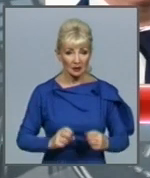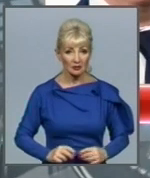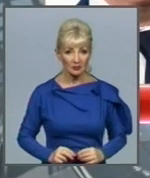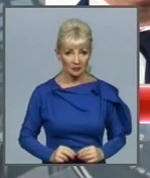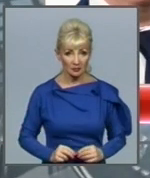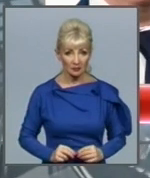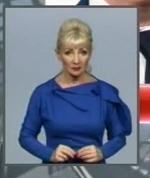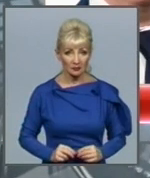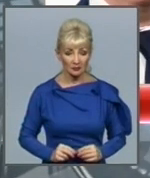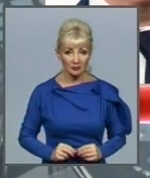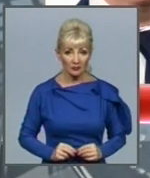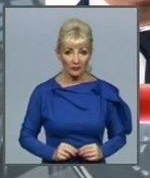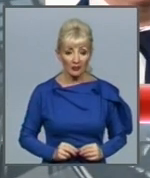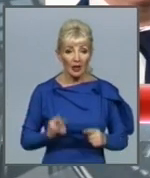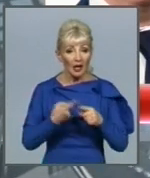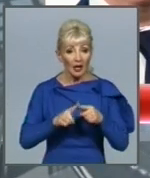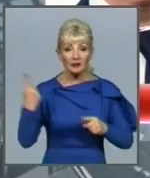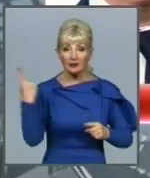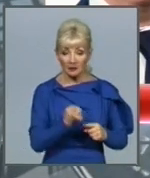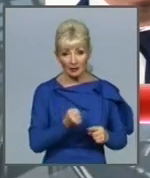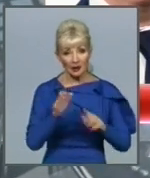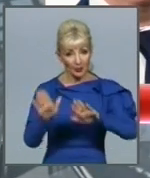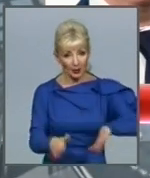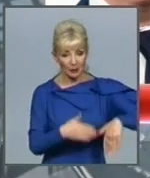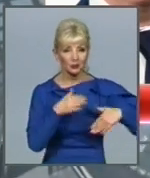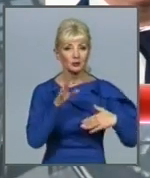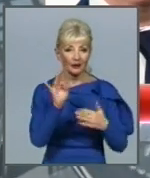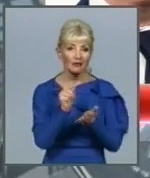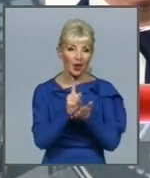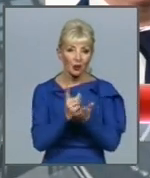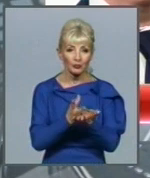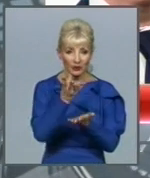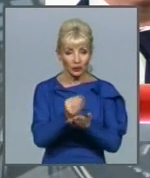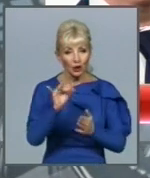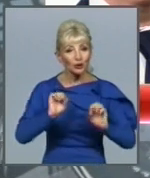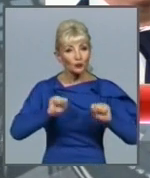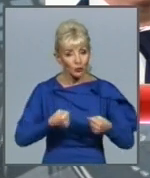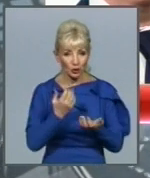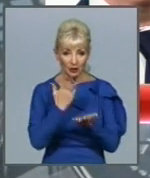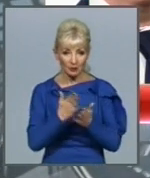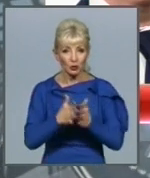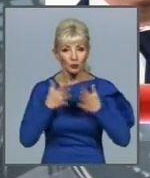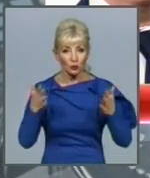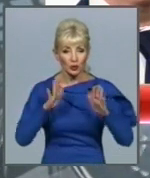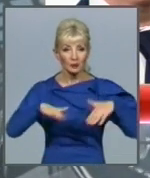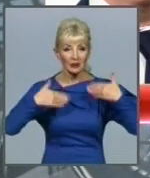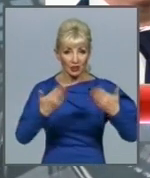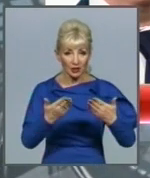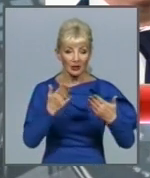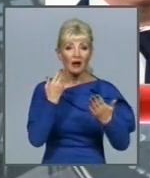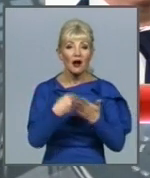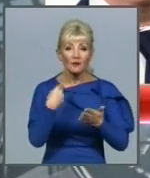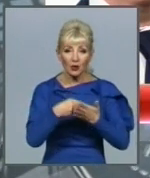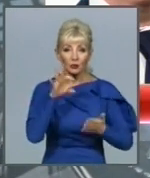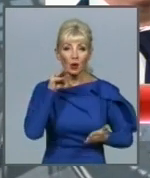Поточний тиждень пройде під знаком податкових платежів і може отримати ще більшу пропозицію валюти від експортерів.